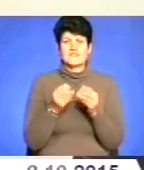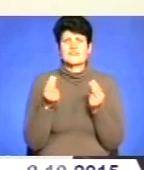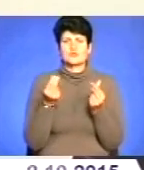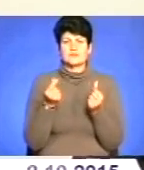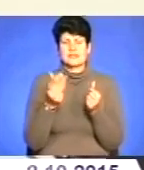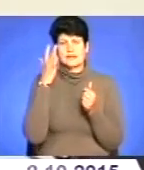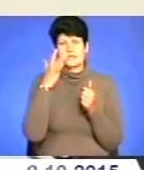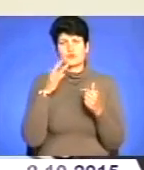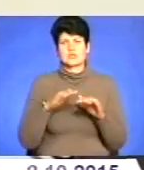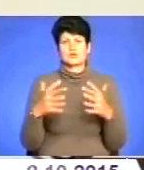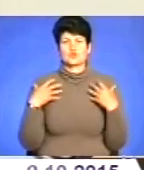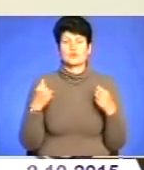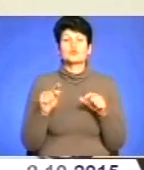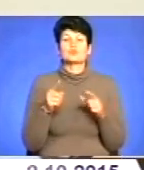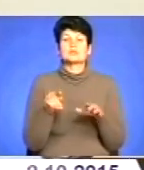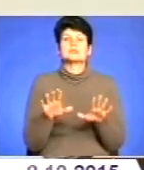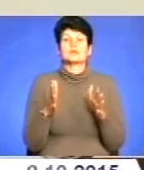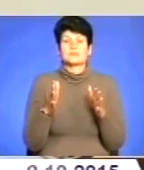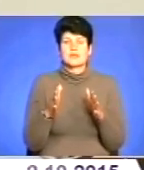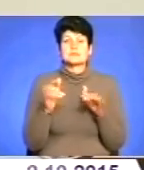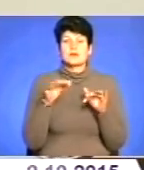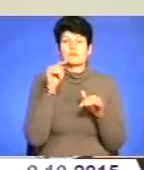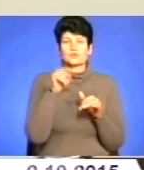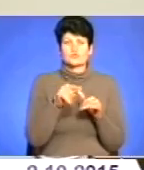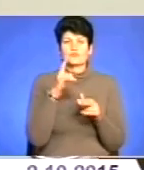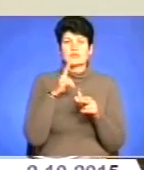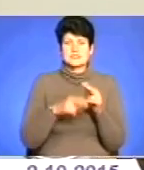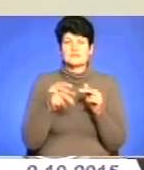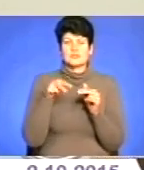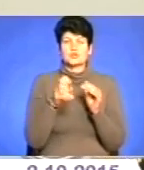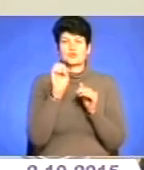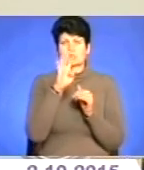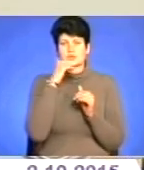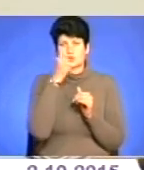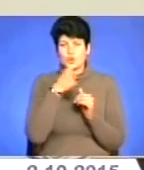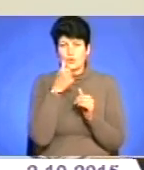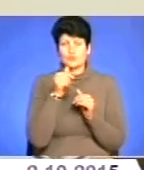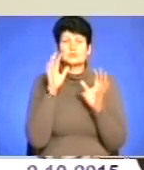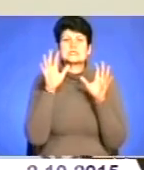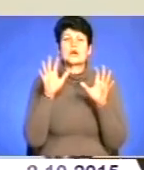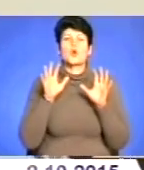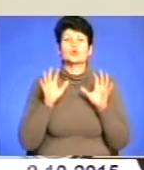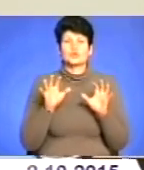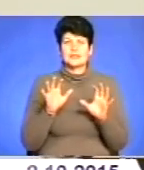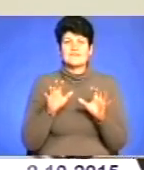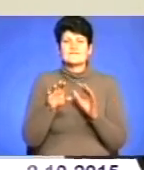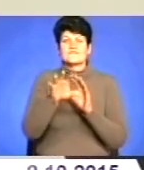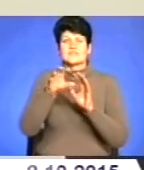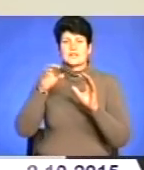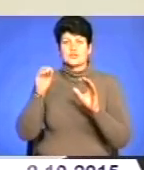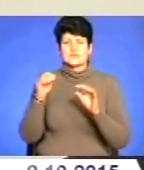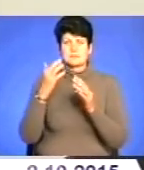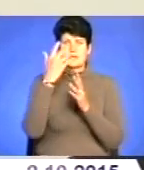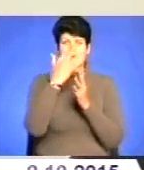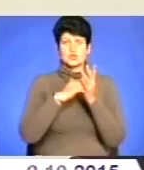оздоровлення. Чому так сталося? Справа в тому, що в кінці 2014 року законодавець вилучив із переліку